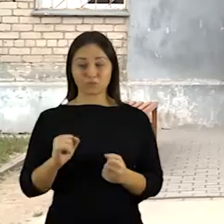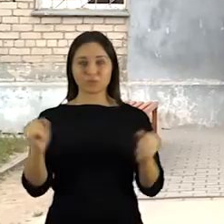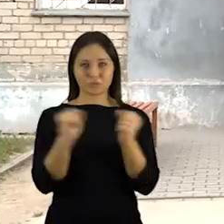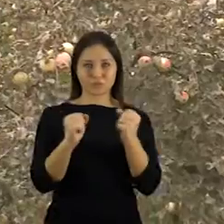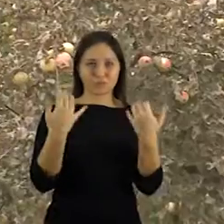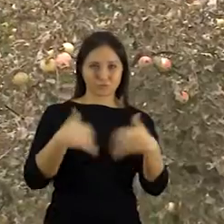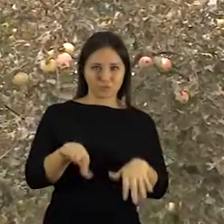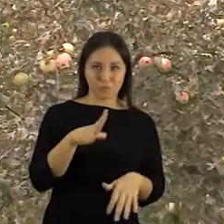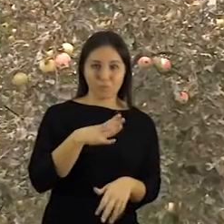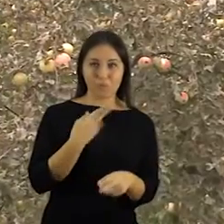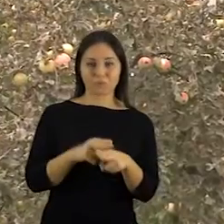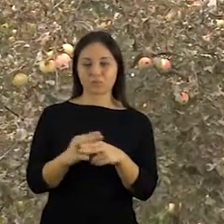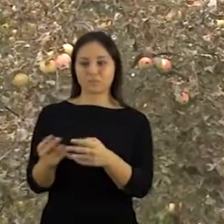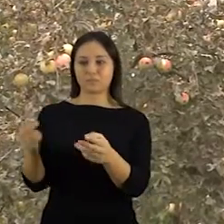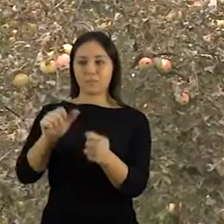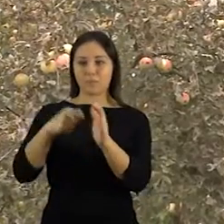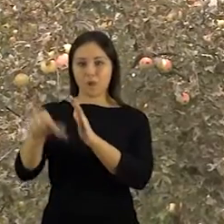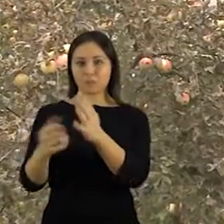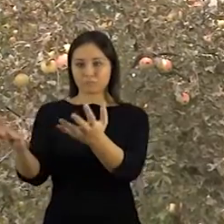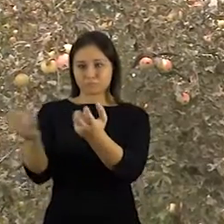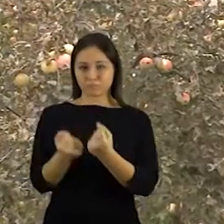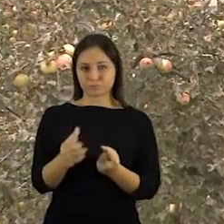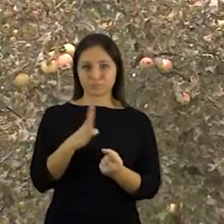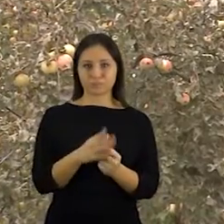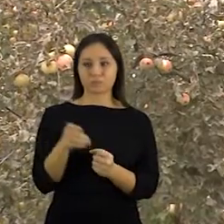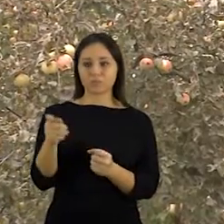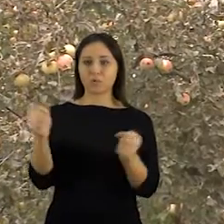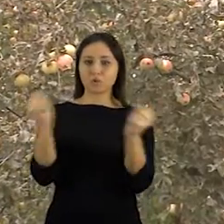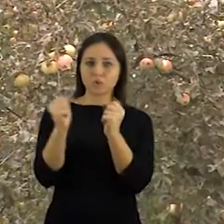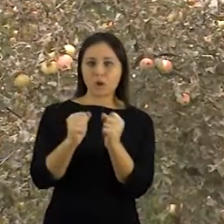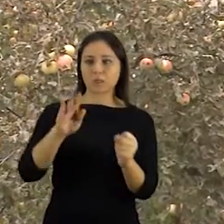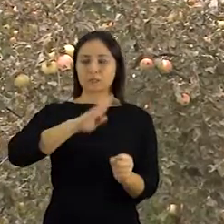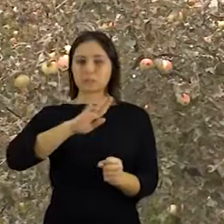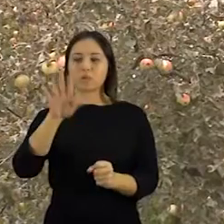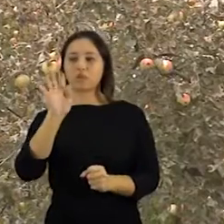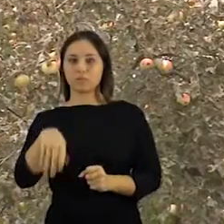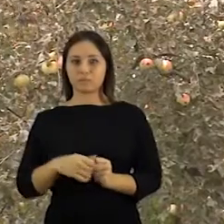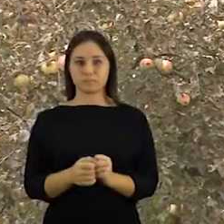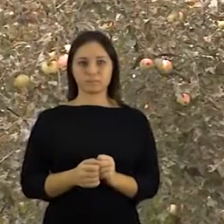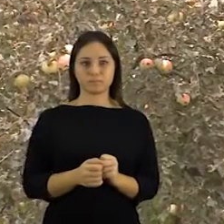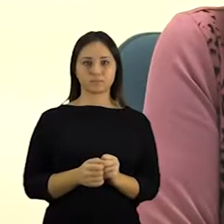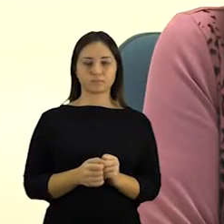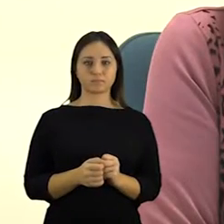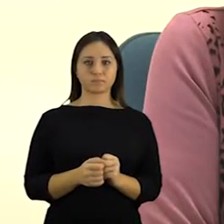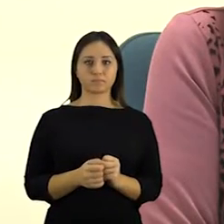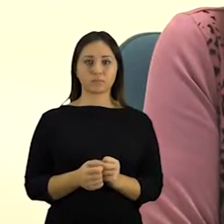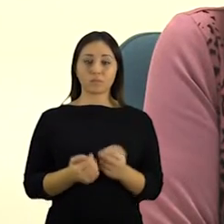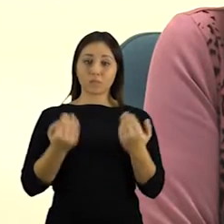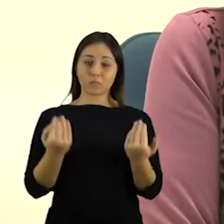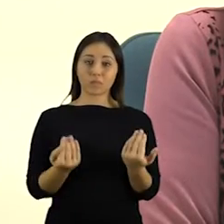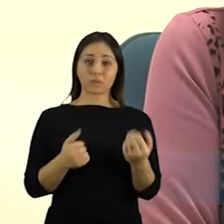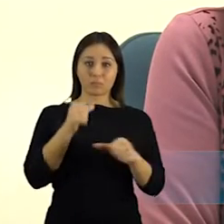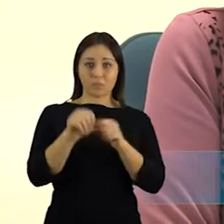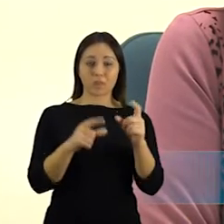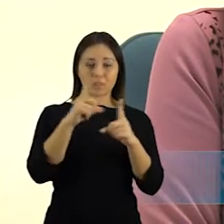šaltukui nakvinės namai kelioms naktims jau buvo atvėrę duris, siekiant apsaugoti be namius nuo nušalimų ar net mirties. Ir šiemet, kadangi